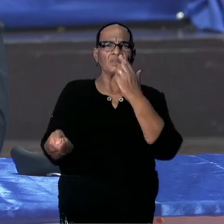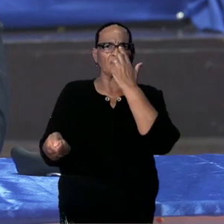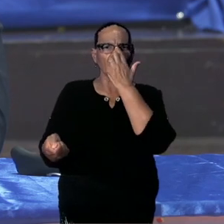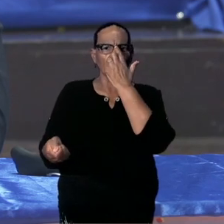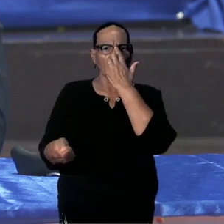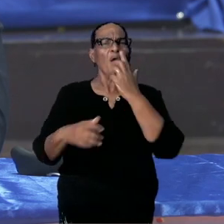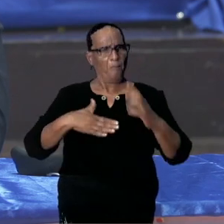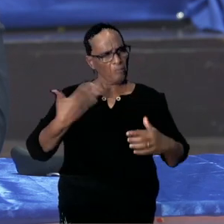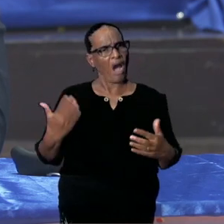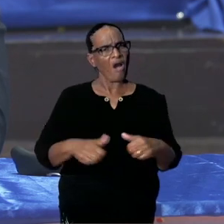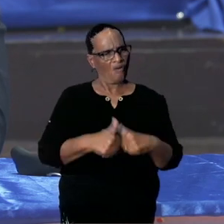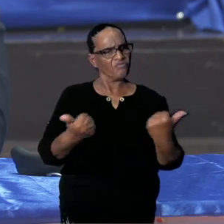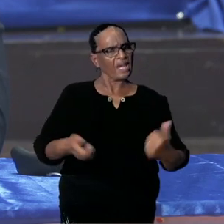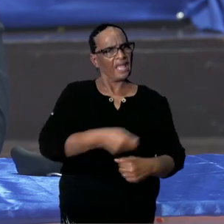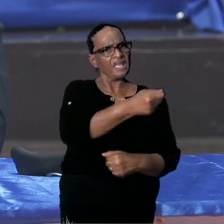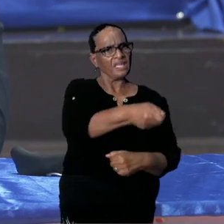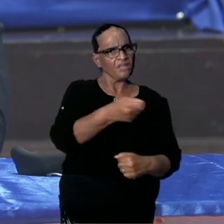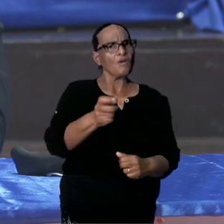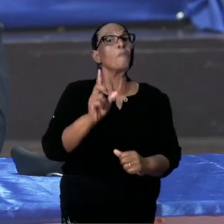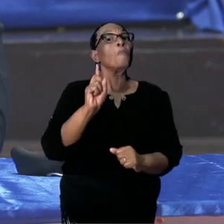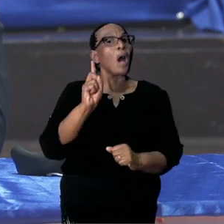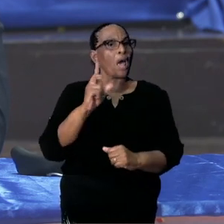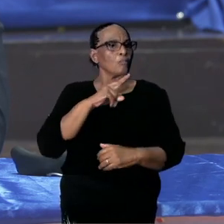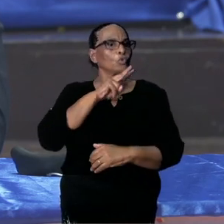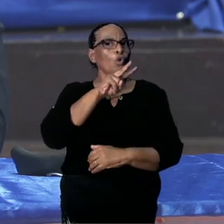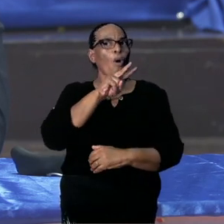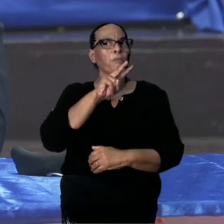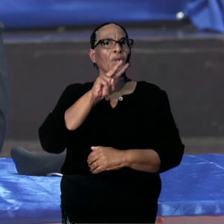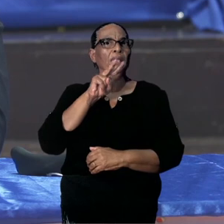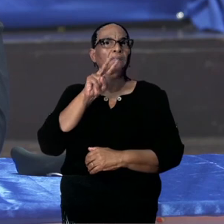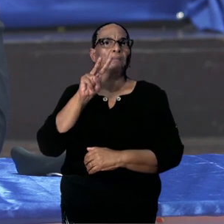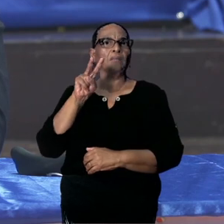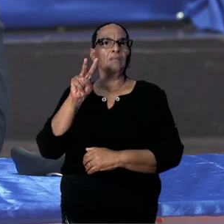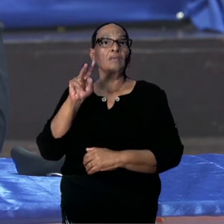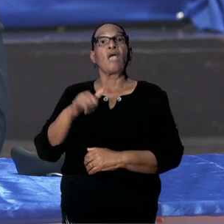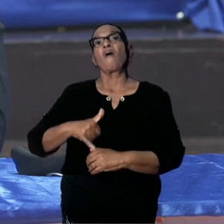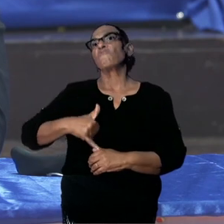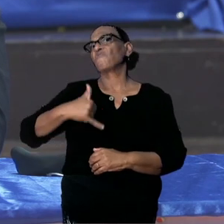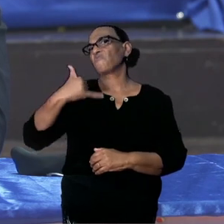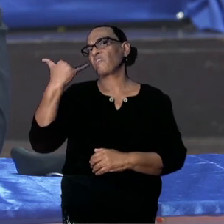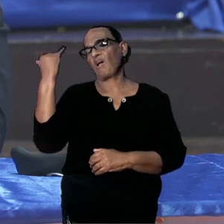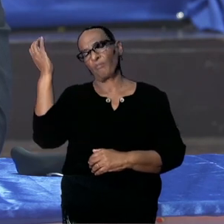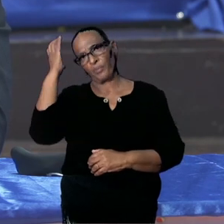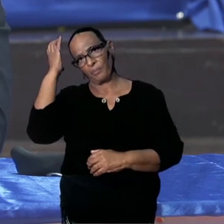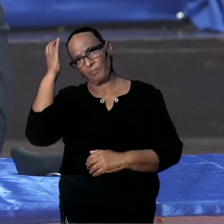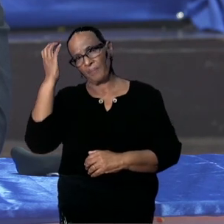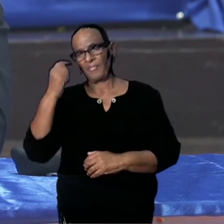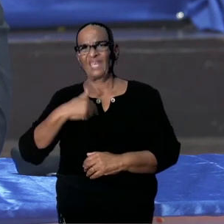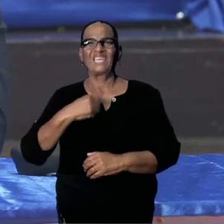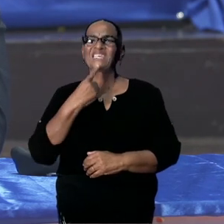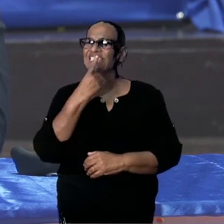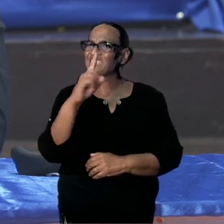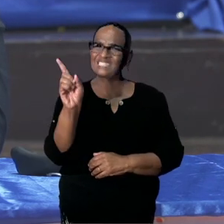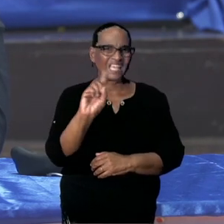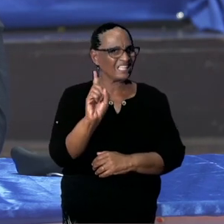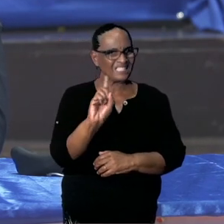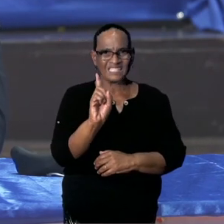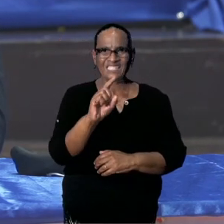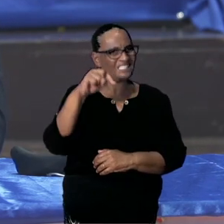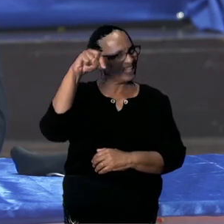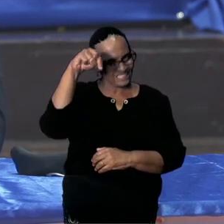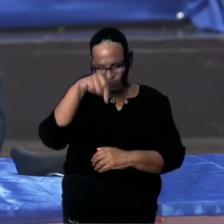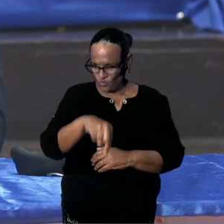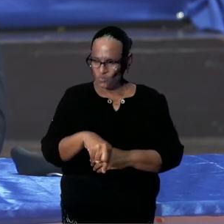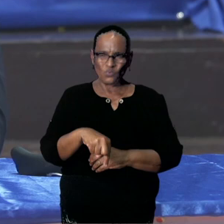Ook al is het gratis. Dan moeten we op onze hoede zijn. Er zijn vele gevallen bekend. En ik zeg niet dat dit hier